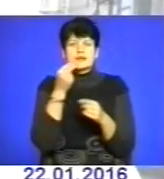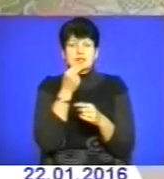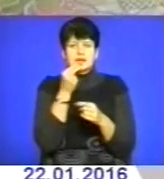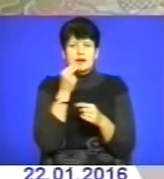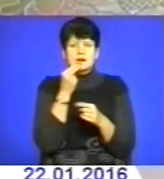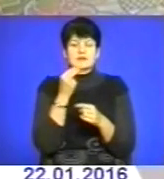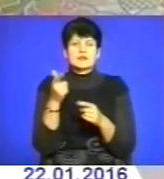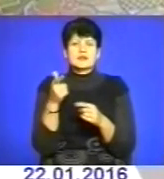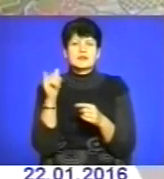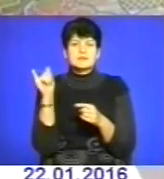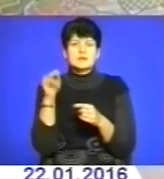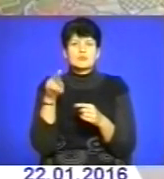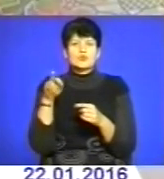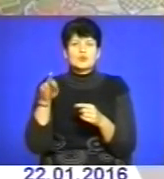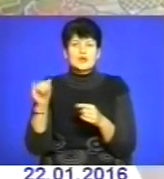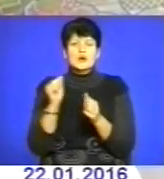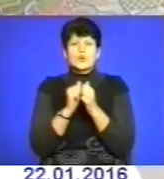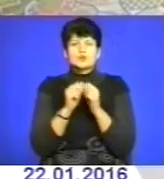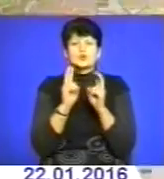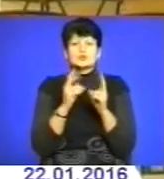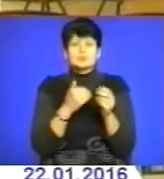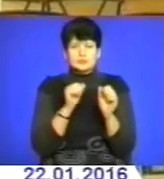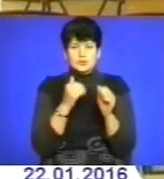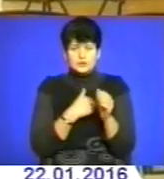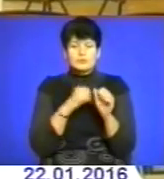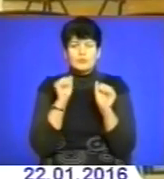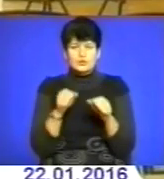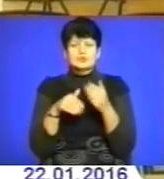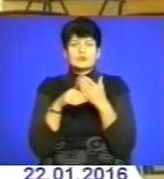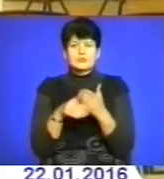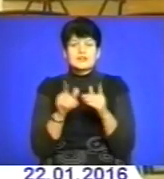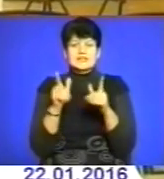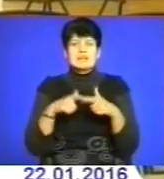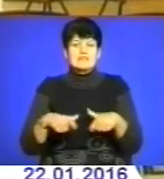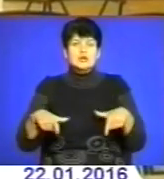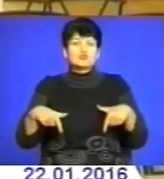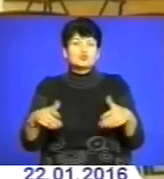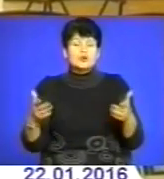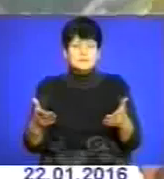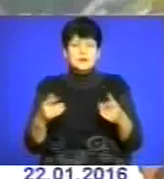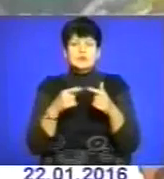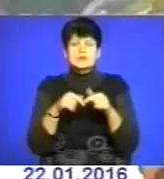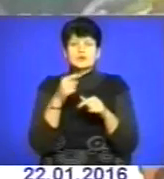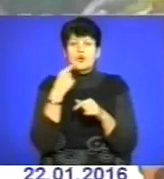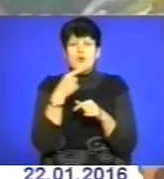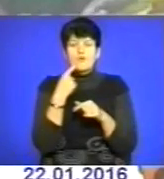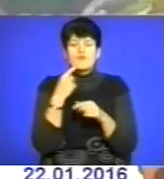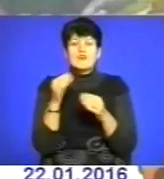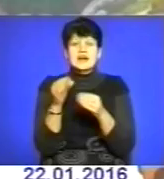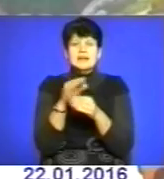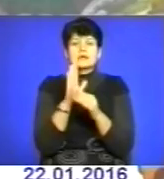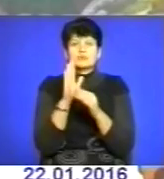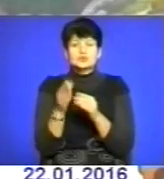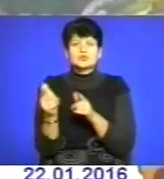університету ім. Івана Полюя кожен охочий зможе допомогти, маючи при собі лише фартушок. Організатори зазначили, що вареники будуть